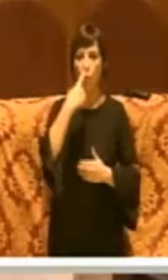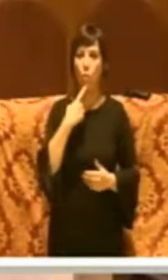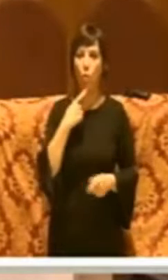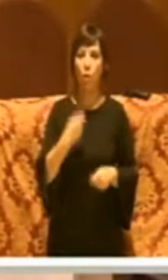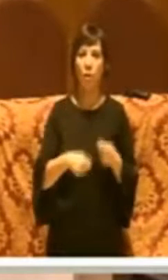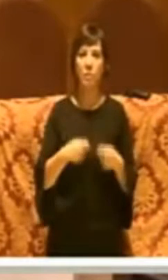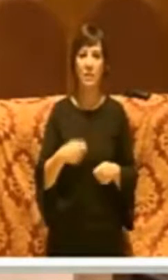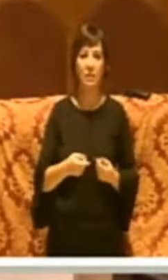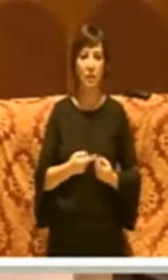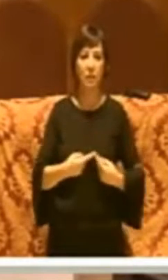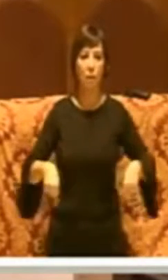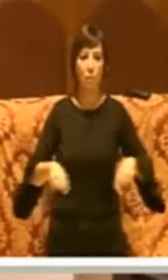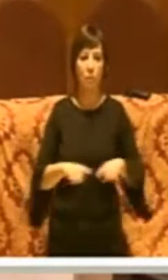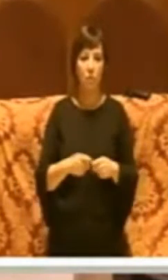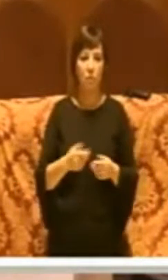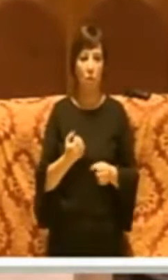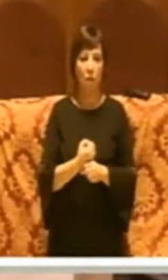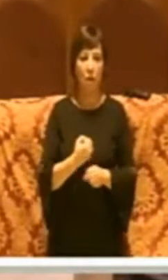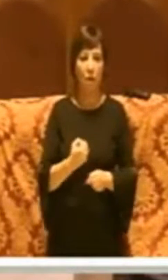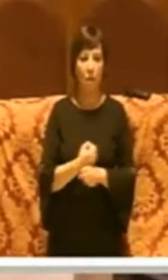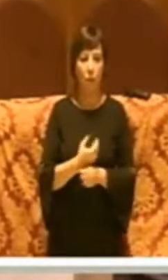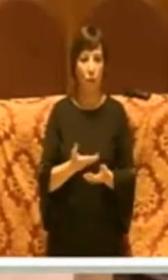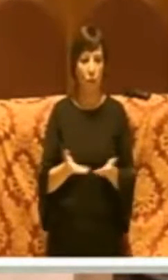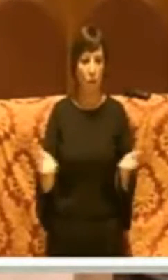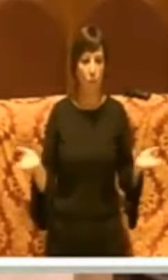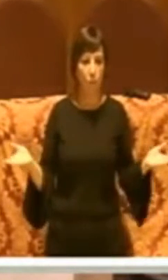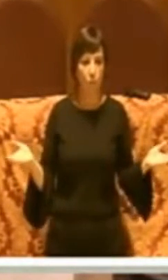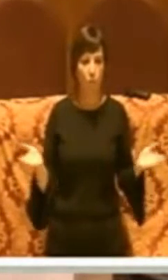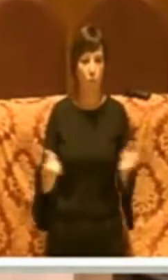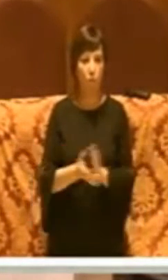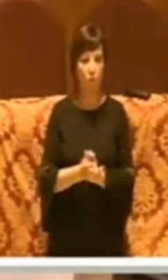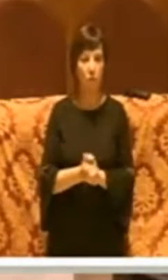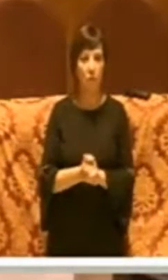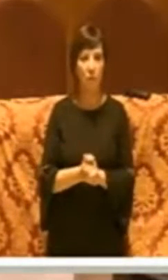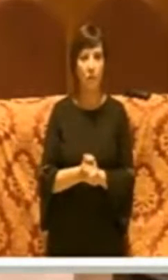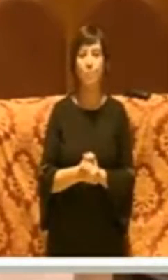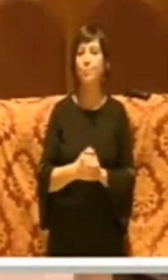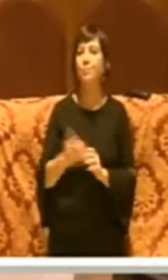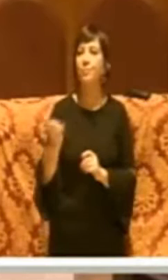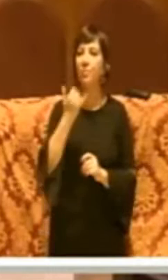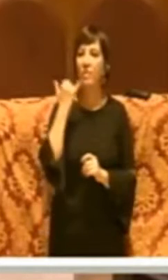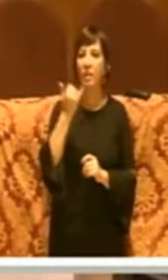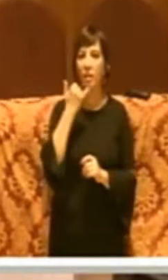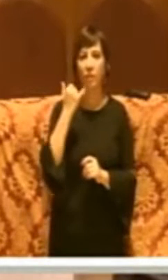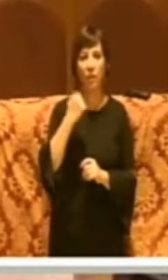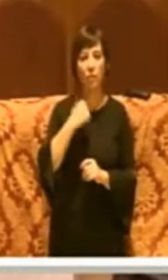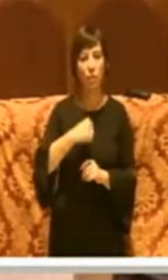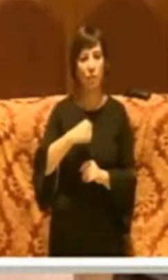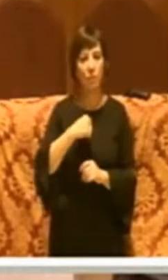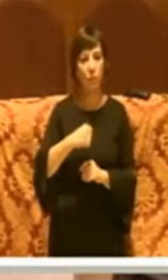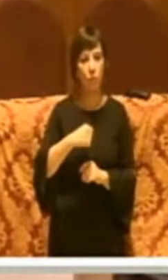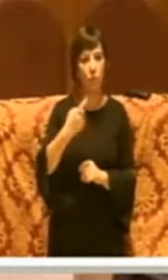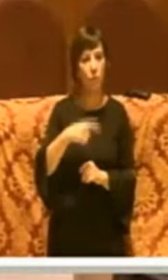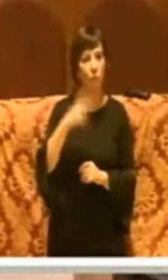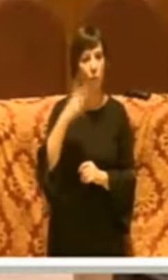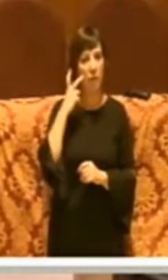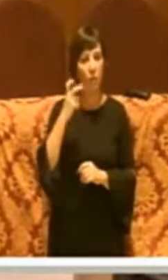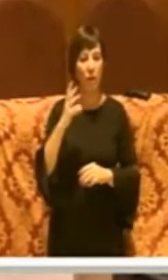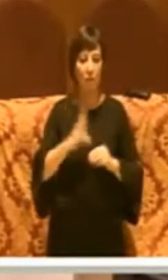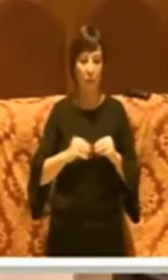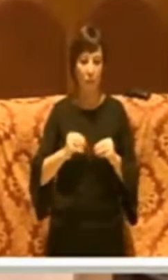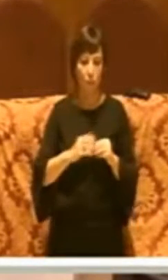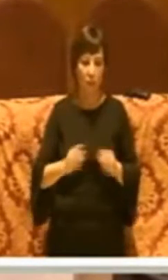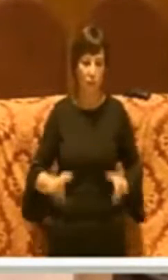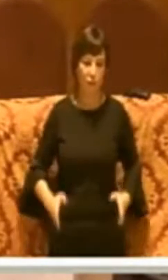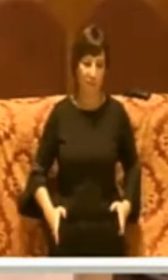Presidente della Commissione Lavori Pubblici dalle facili battute chiaramente per quanto riguarda la manutenzione